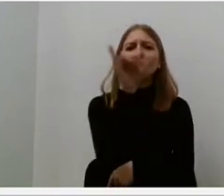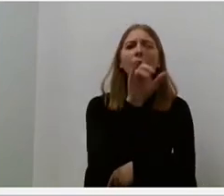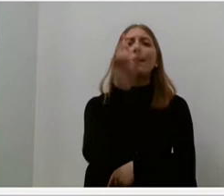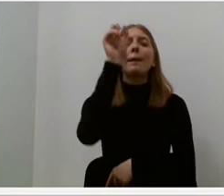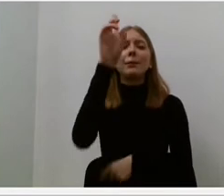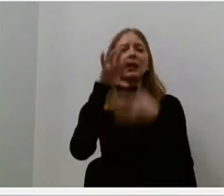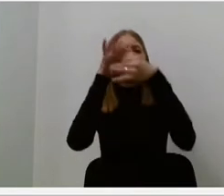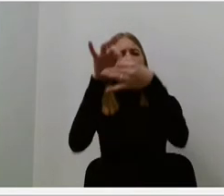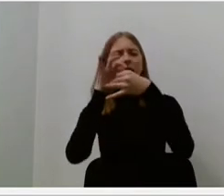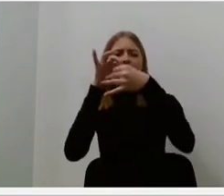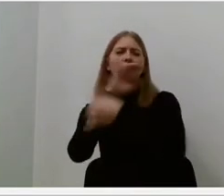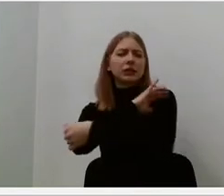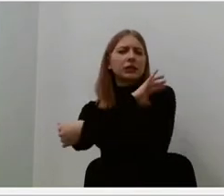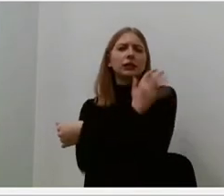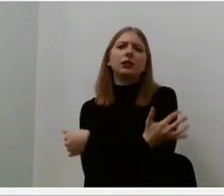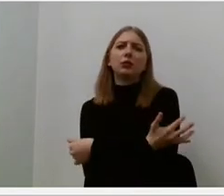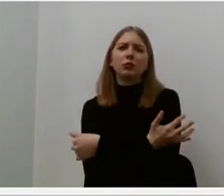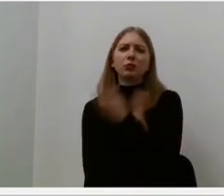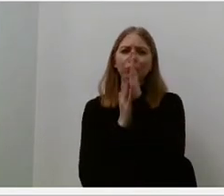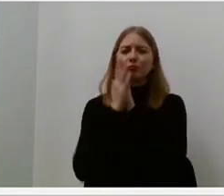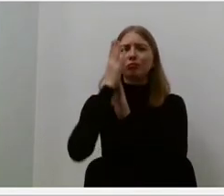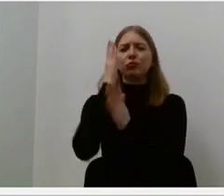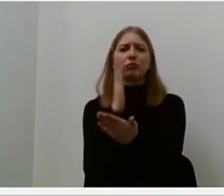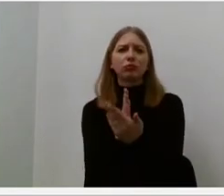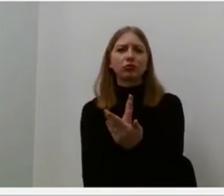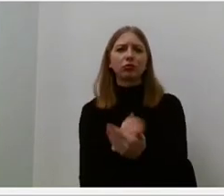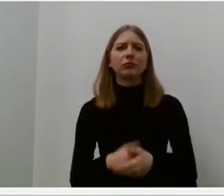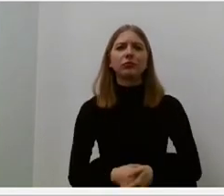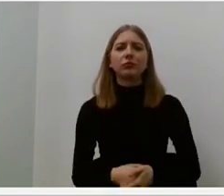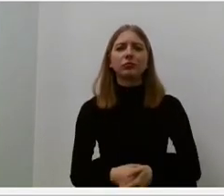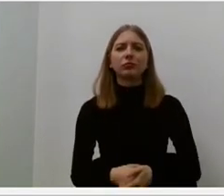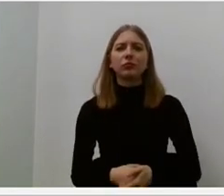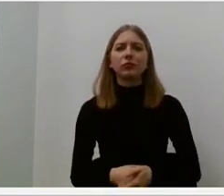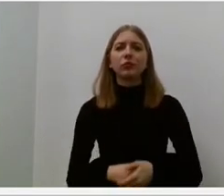sustiprina, sutaurina jausmus, išgrįnina, paverčia juo šventesnės.